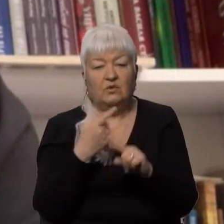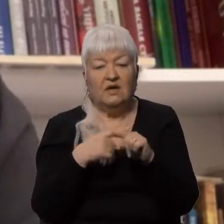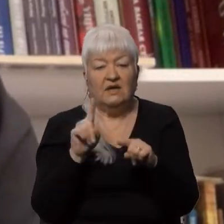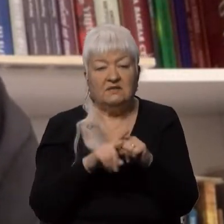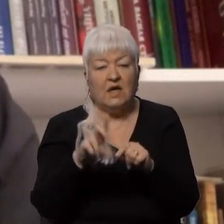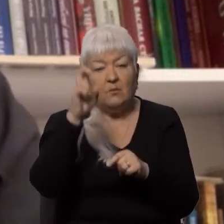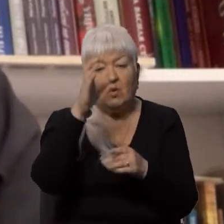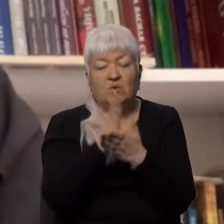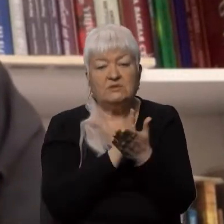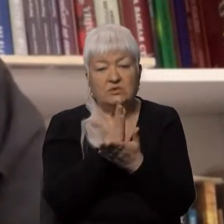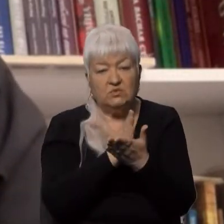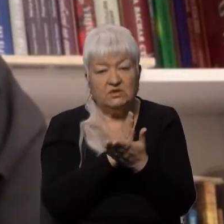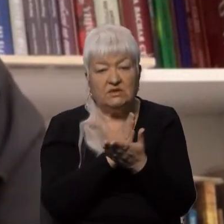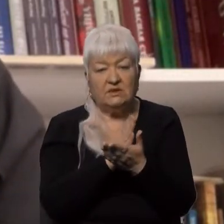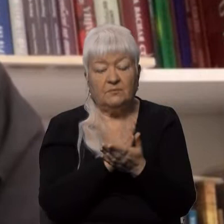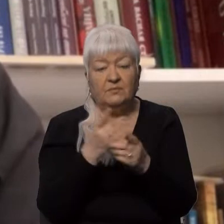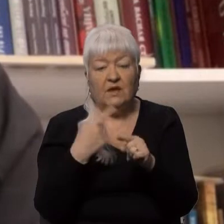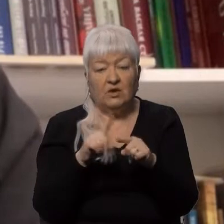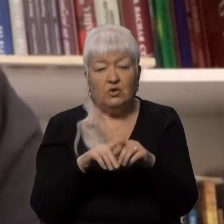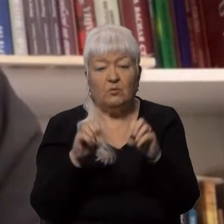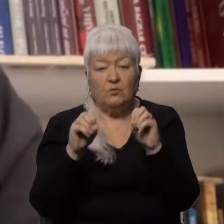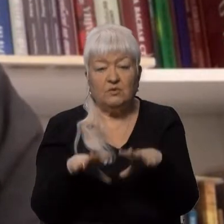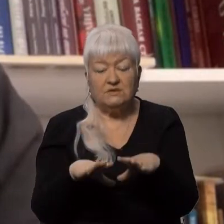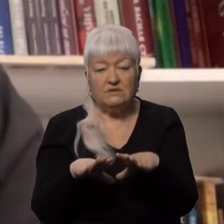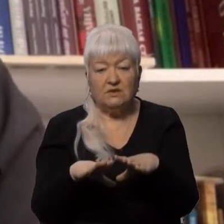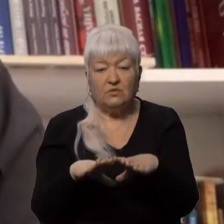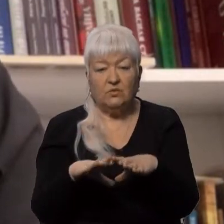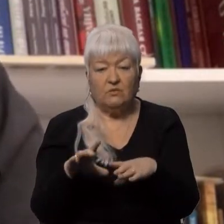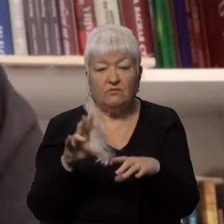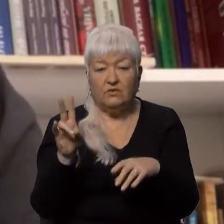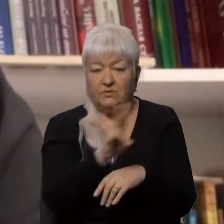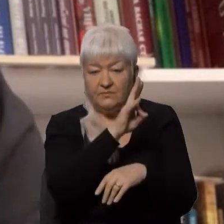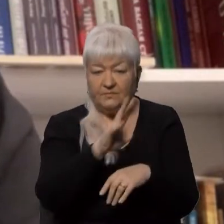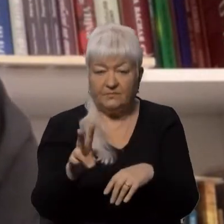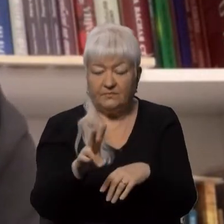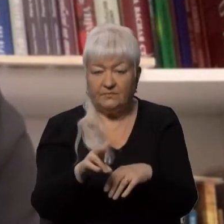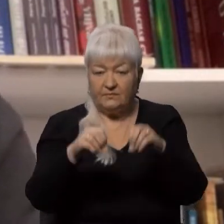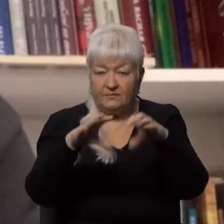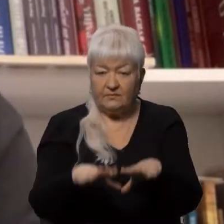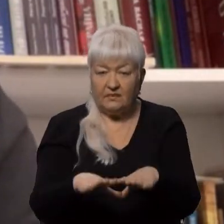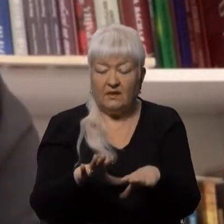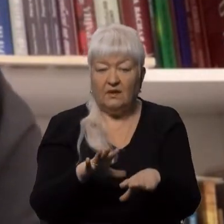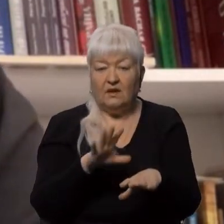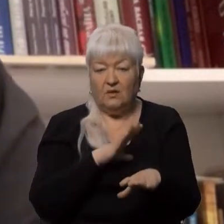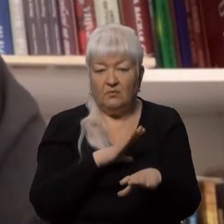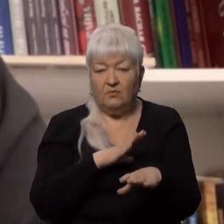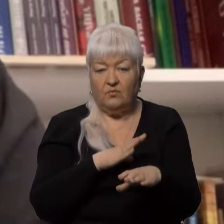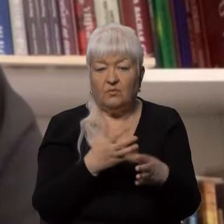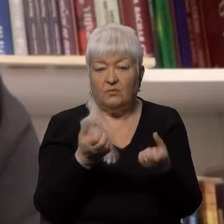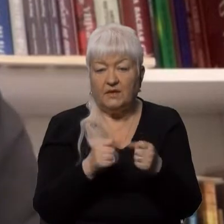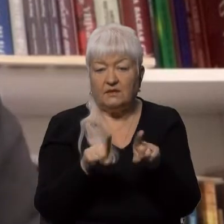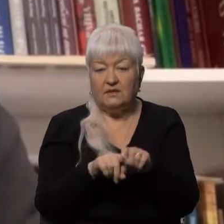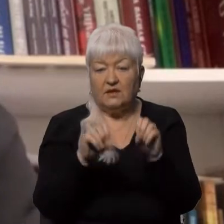богослужіння. Тому постановою синоду було перенесено, щоб служба відбувалася